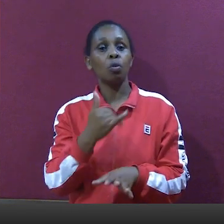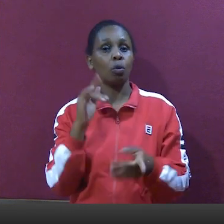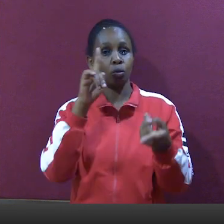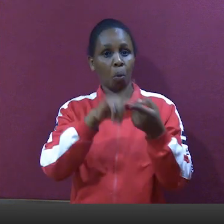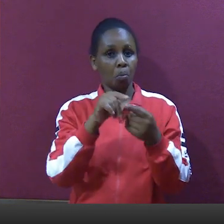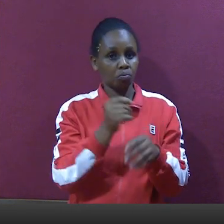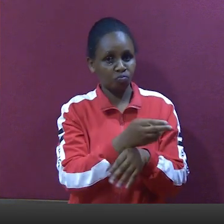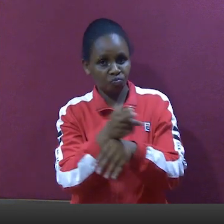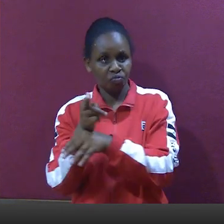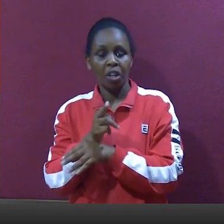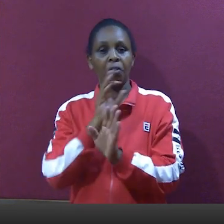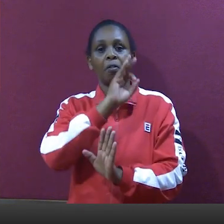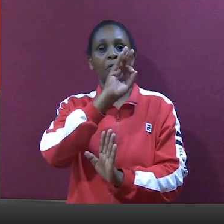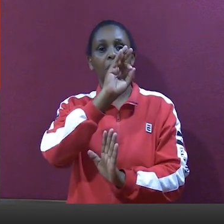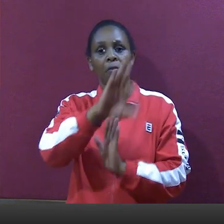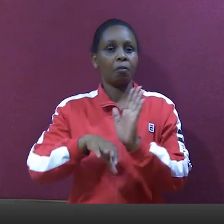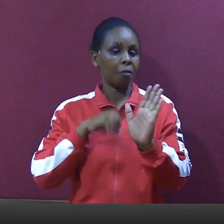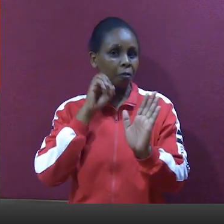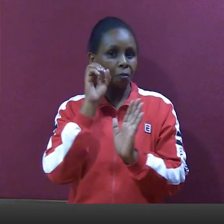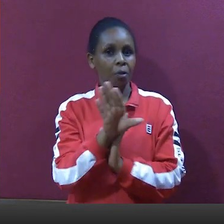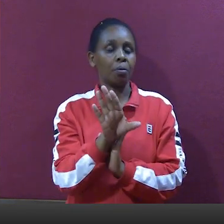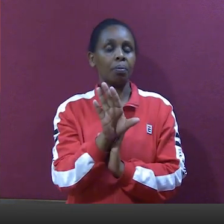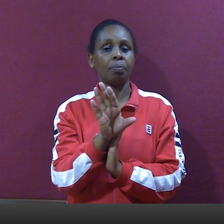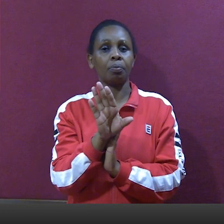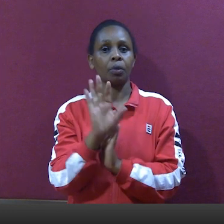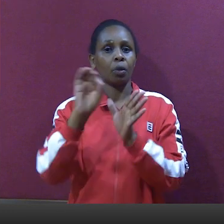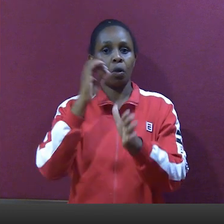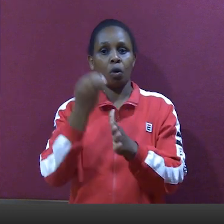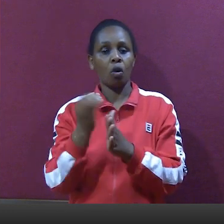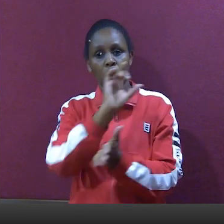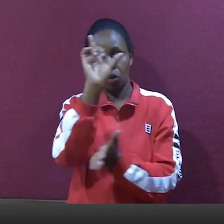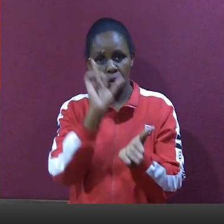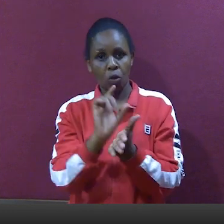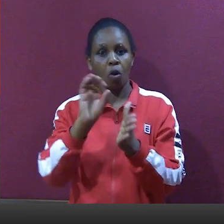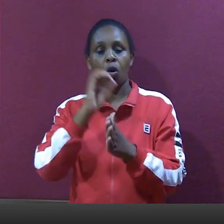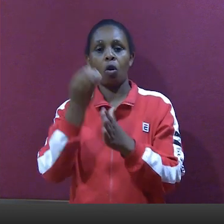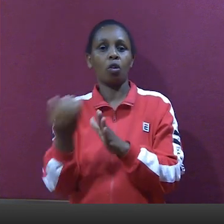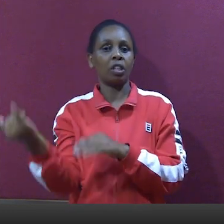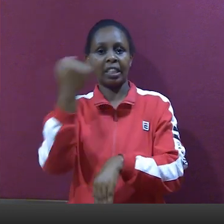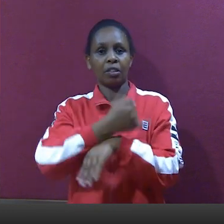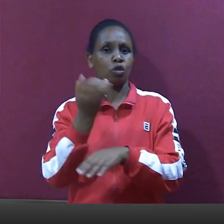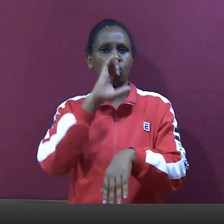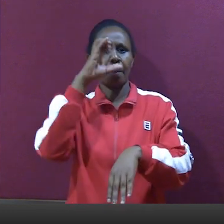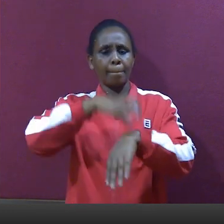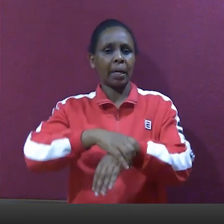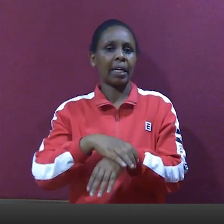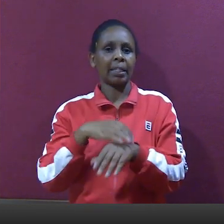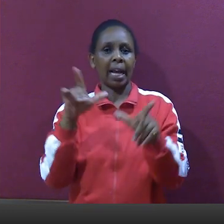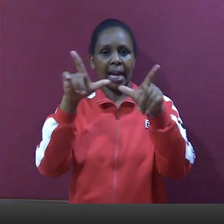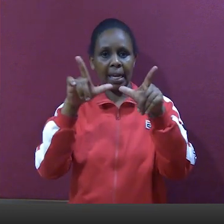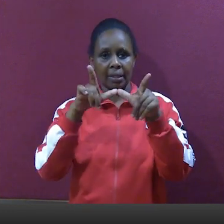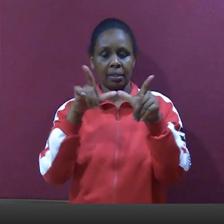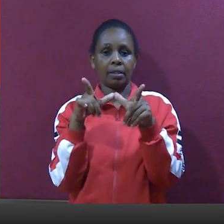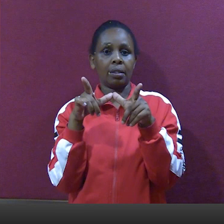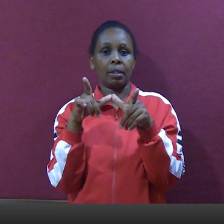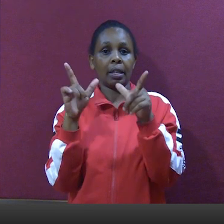to shoot a film in the country whether you are a local filmmaker or an international filmmaker you must acquire a license from the Kenya